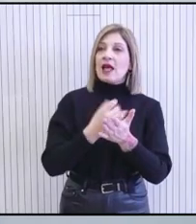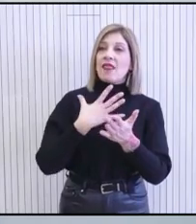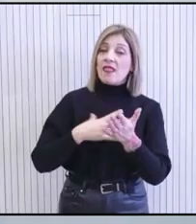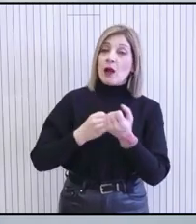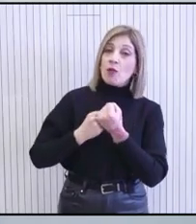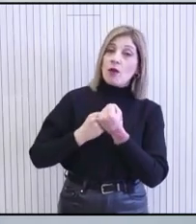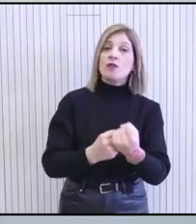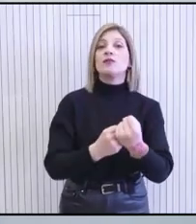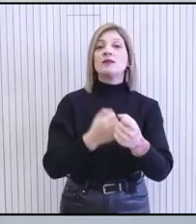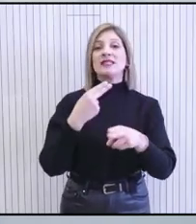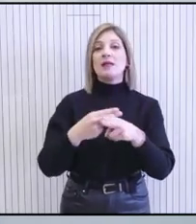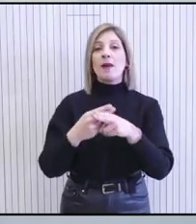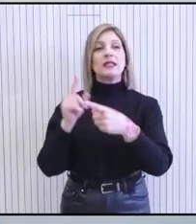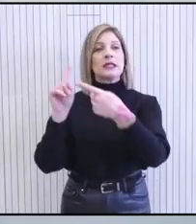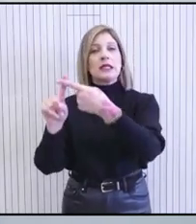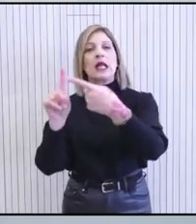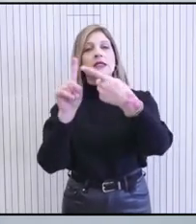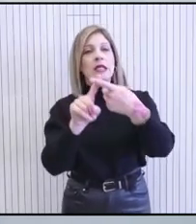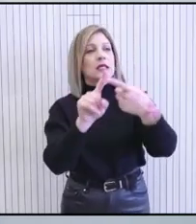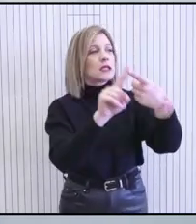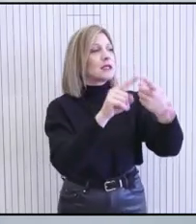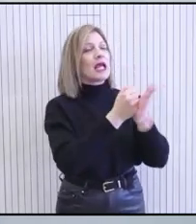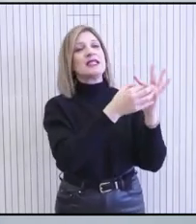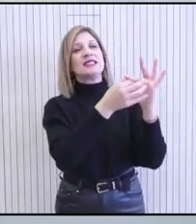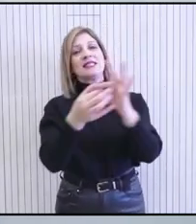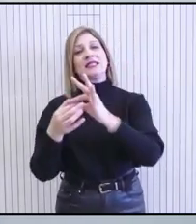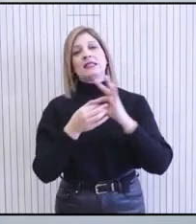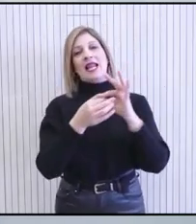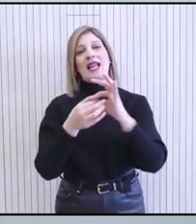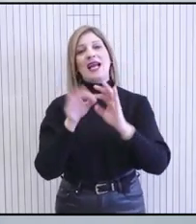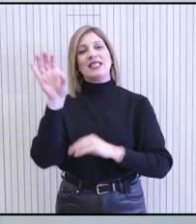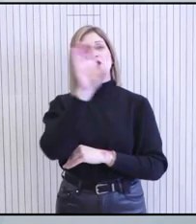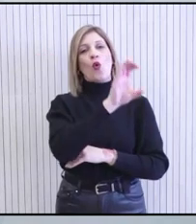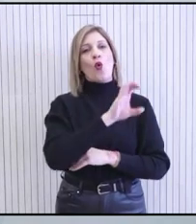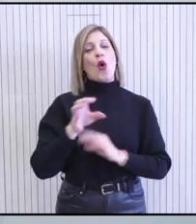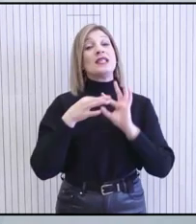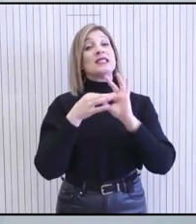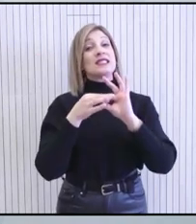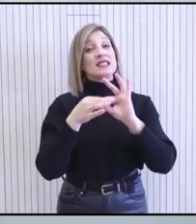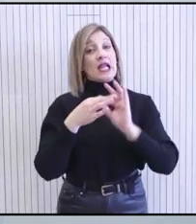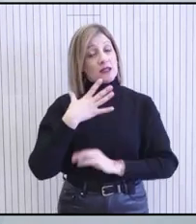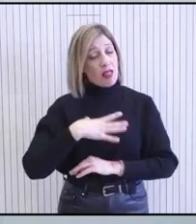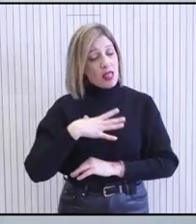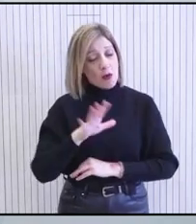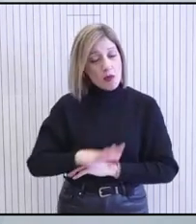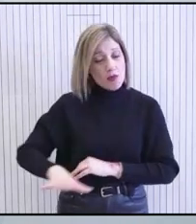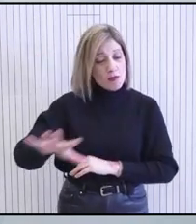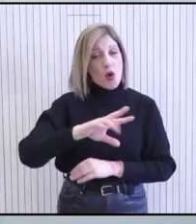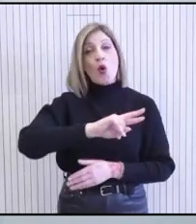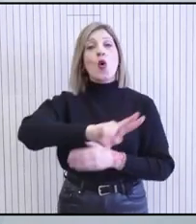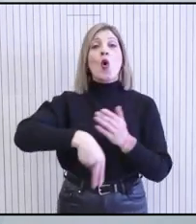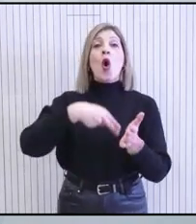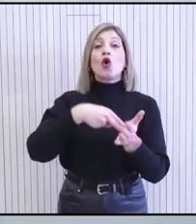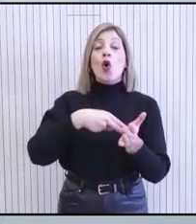μέσα από αυτές τις πολύ σημαντικές συνέργειες, συνεργασίες με τα κράτη, τον πολύ σημαντικό ρόλο που διαδραματίζουμε στην περιοχή, τον πολύ σημαντικό